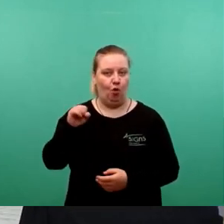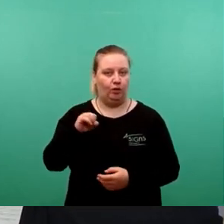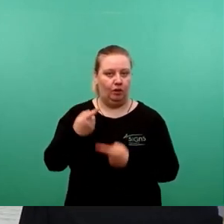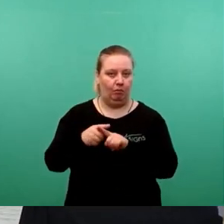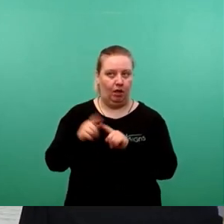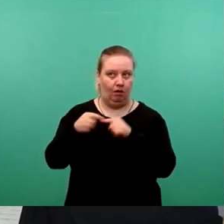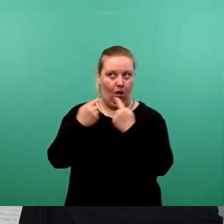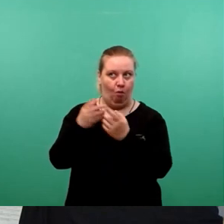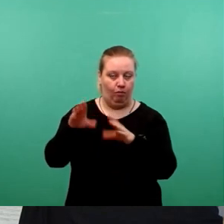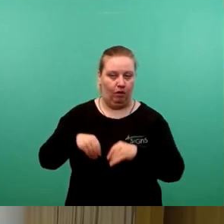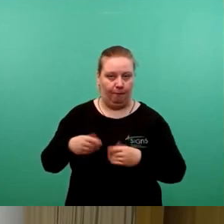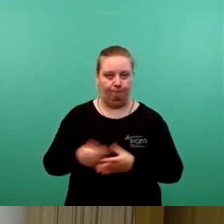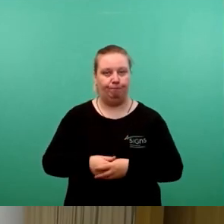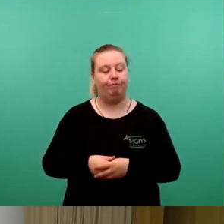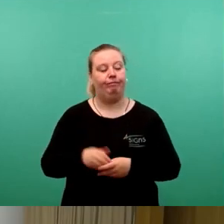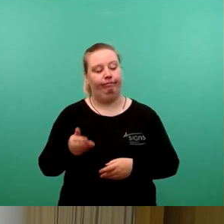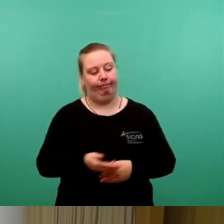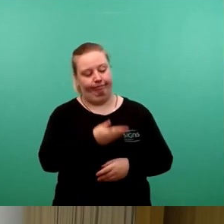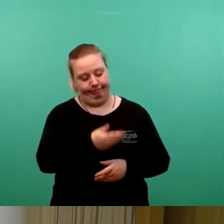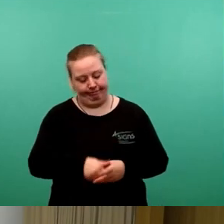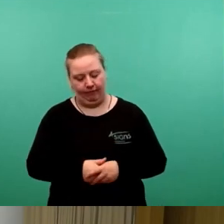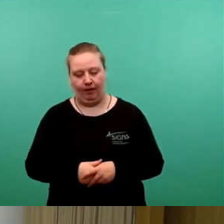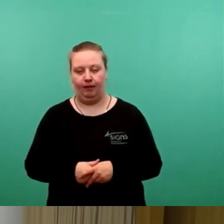Auch hier übernimmt die Beantwortung Herr Bürgermeister Kühn.